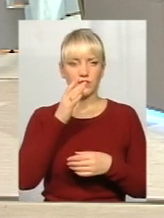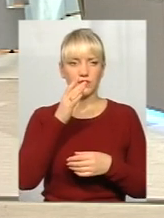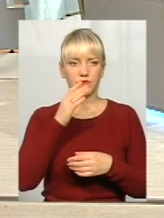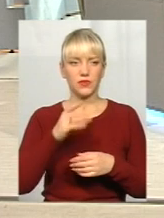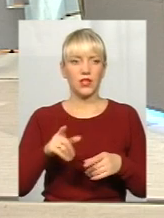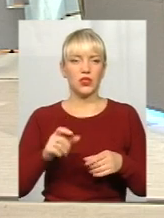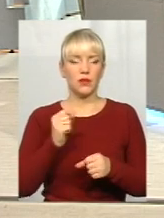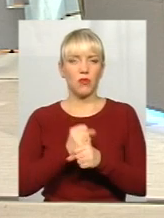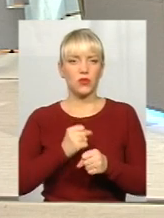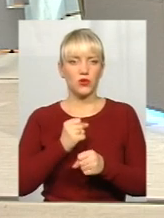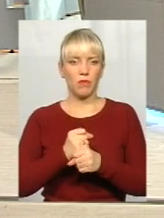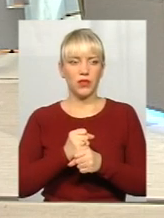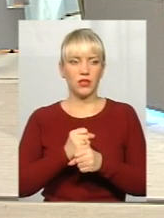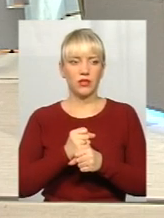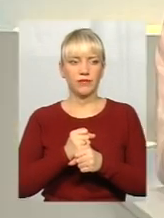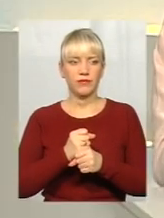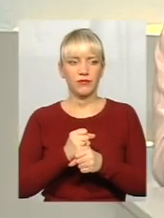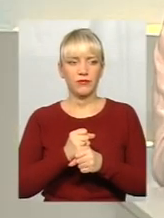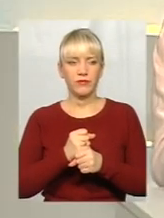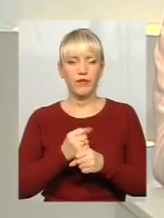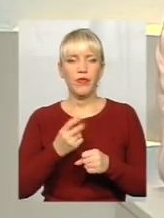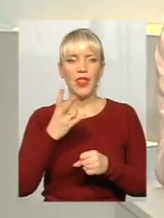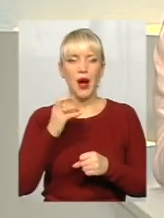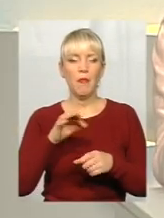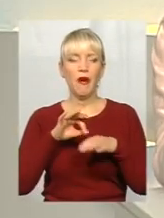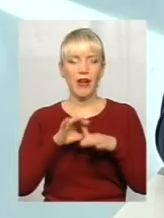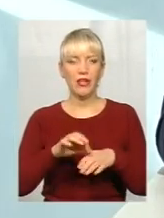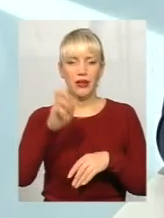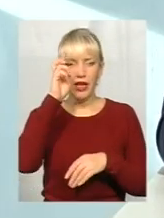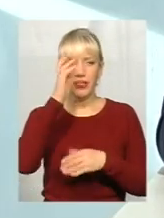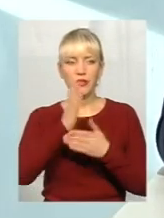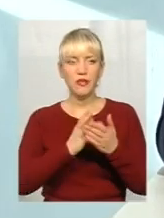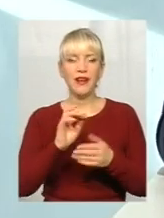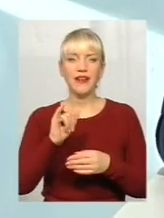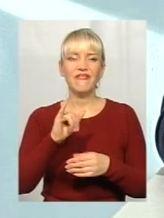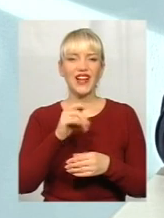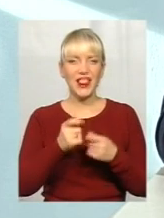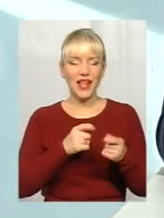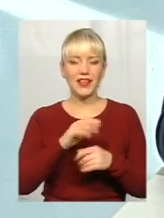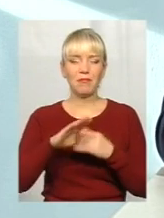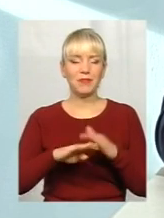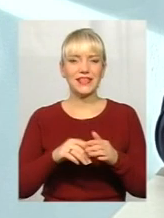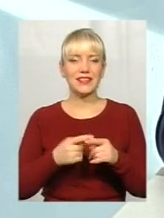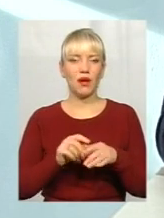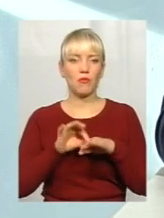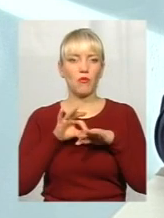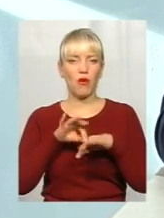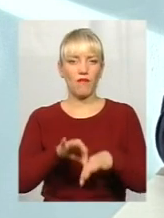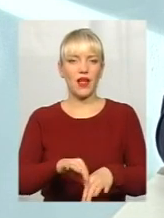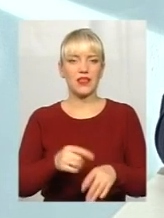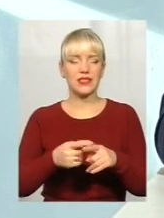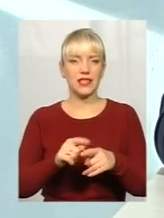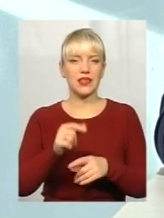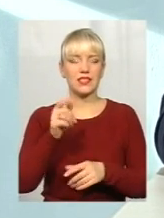Це на проведення реформи в держслужбі. Так, це на проведення реформи. І влада, вроді би, під це провела оцей закон, коаліція